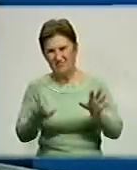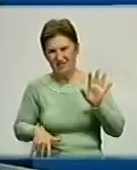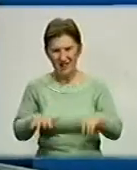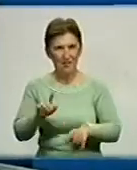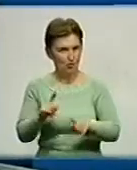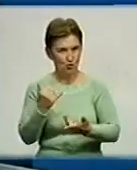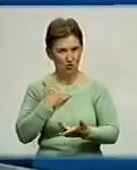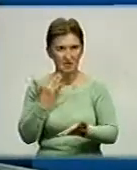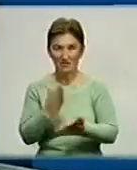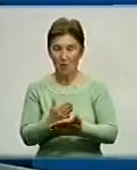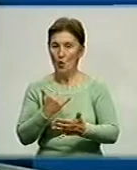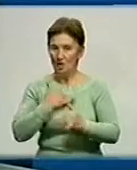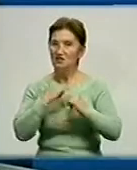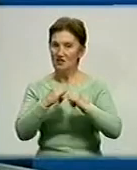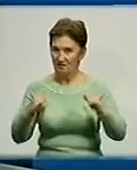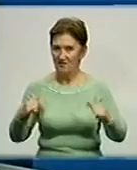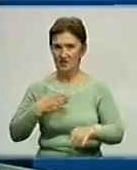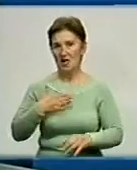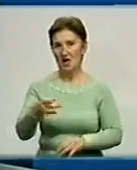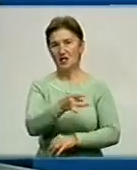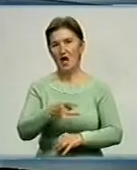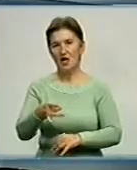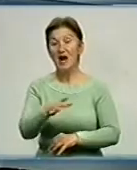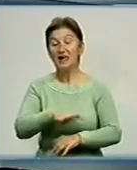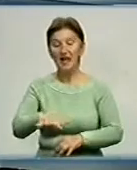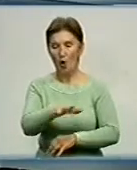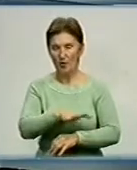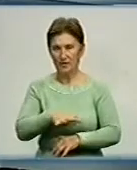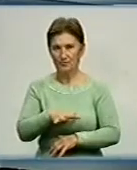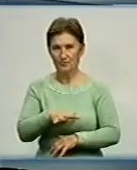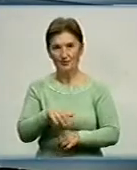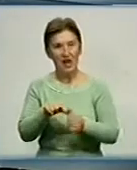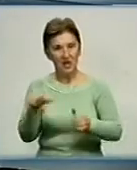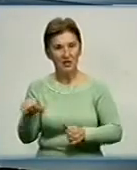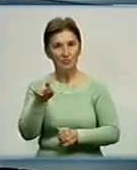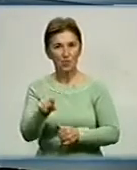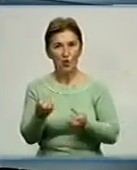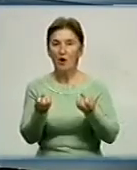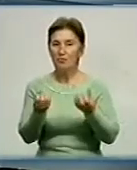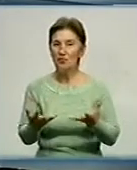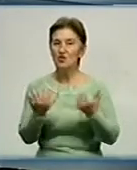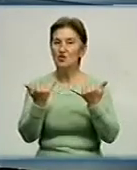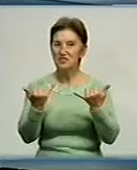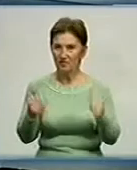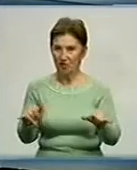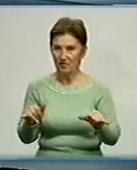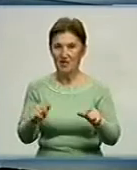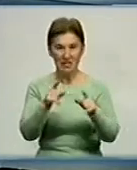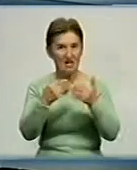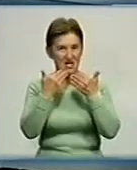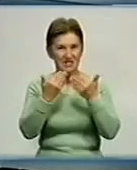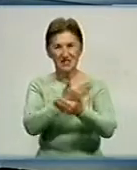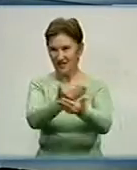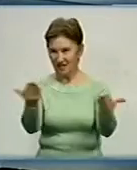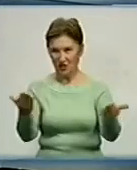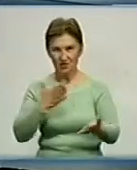у нас динамічно розвивається район, регіон. Крім того, друзі, ну, просто здивувало, це я звертаюся до наших